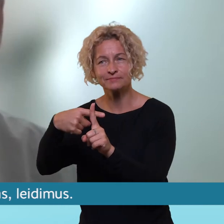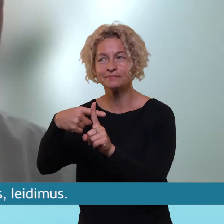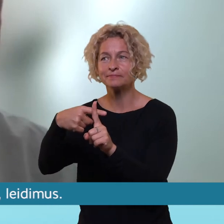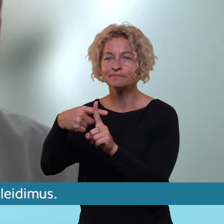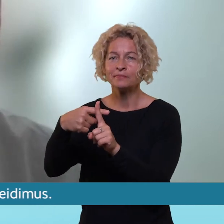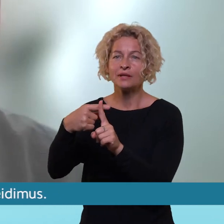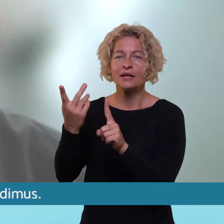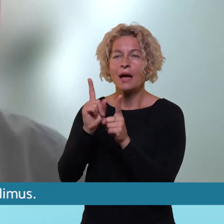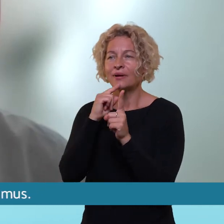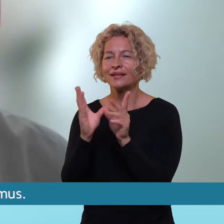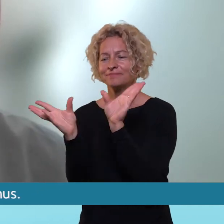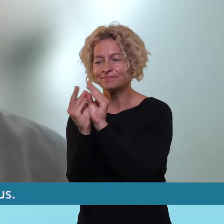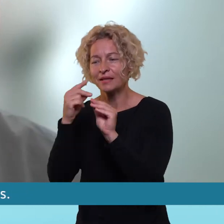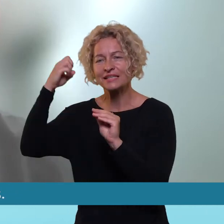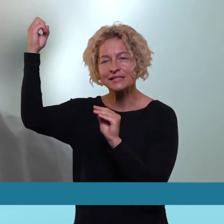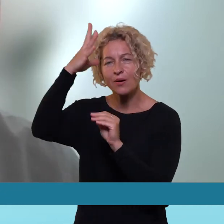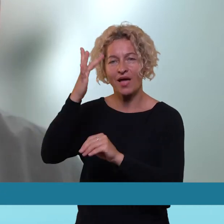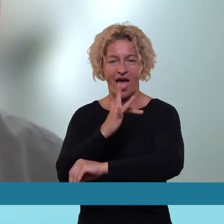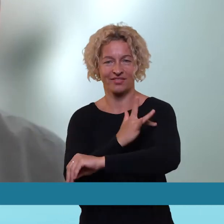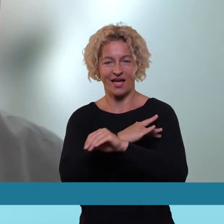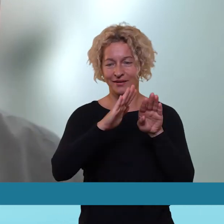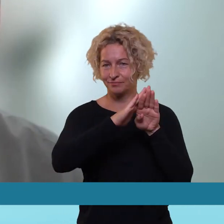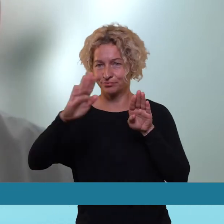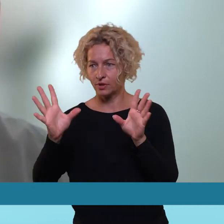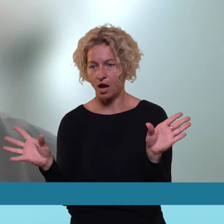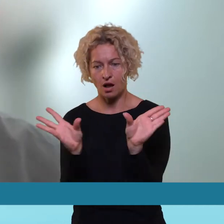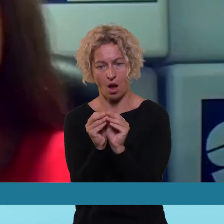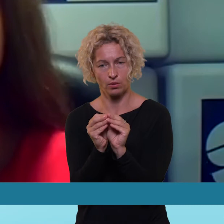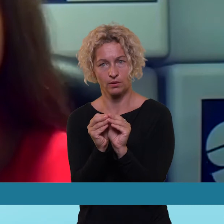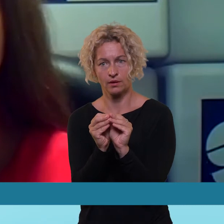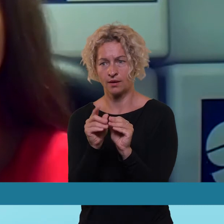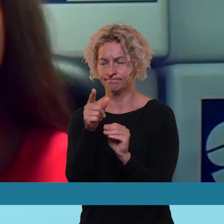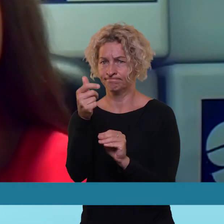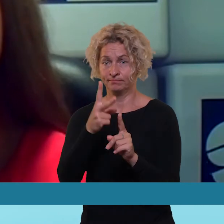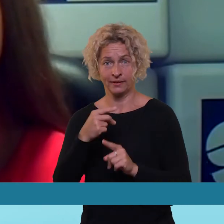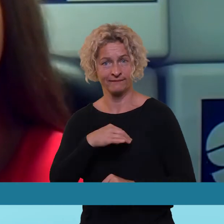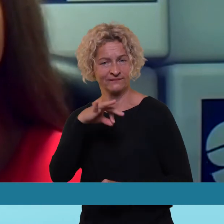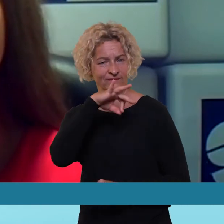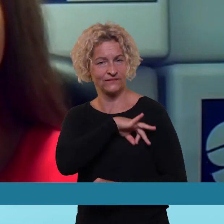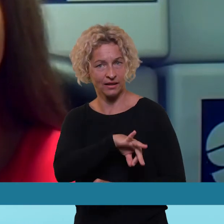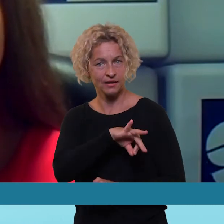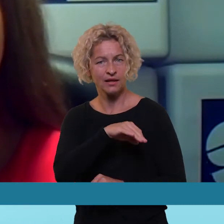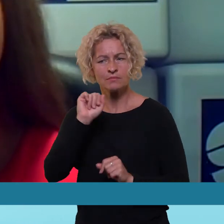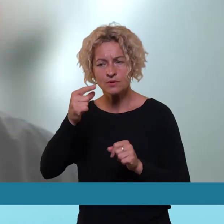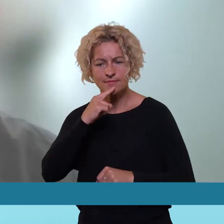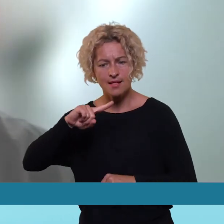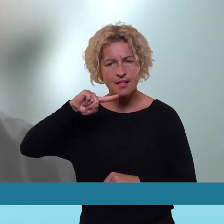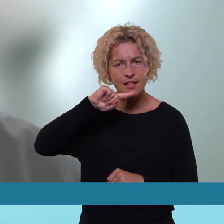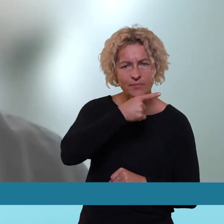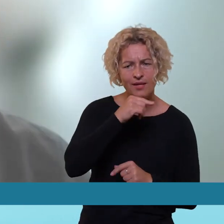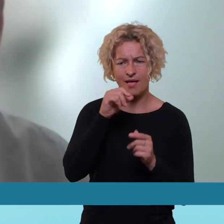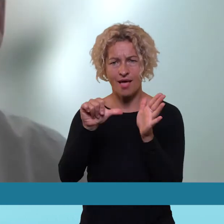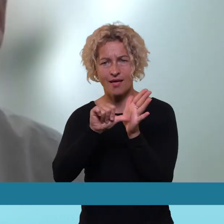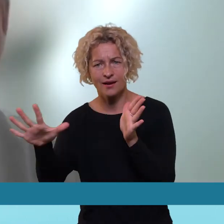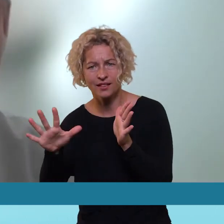įsirengimas kartu su Saulės elektrine turbūt vienas efektyviausių būdų, kaip